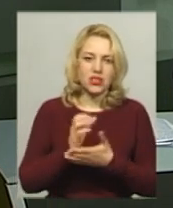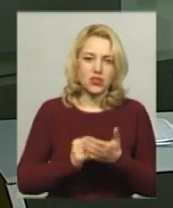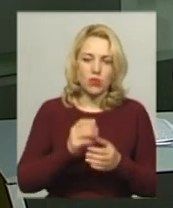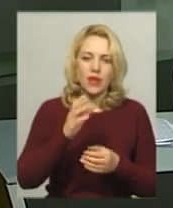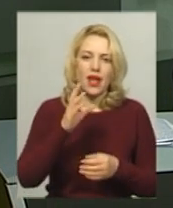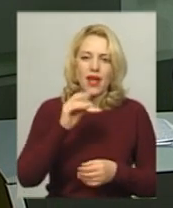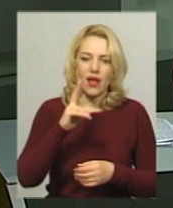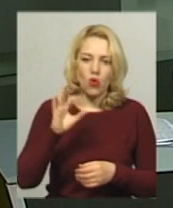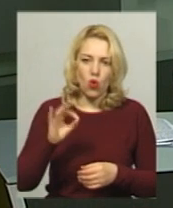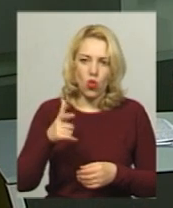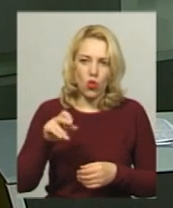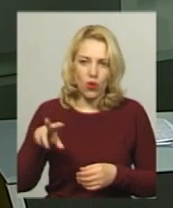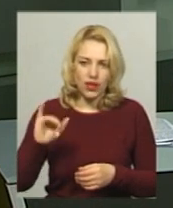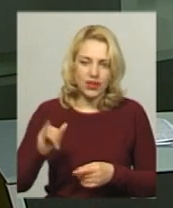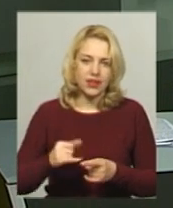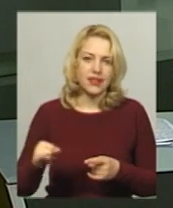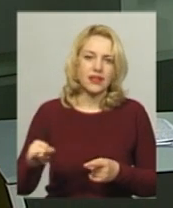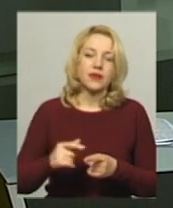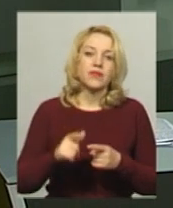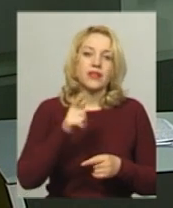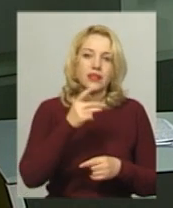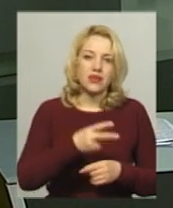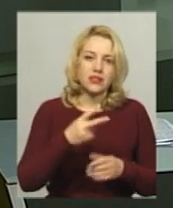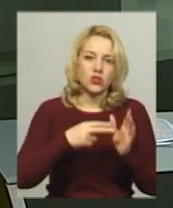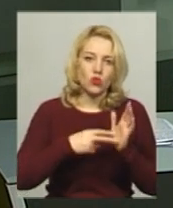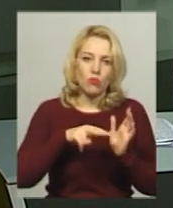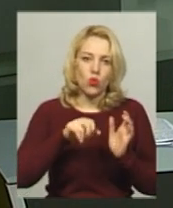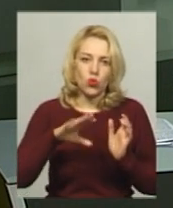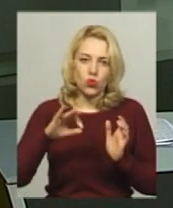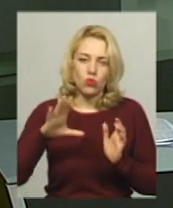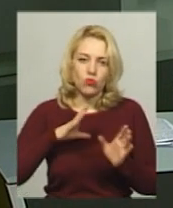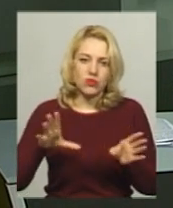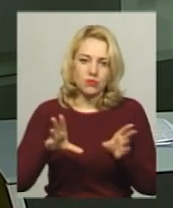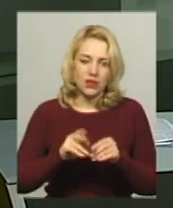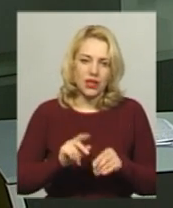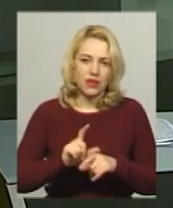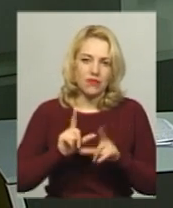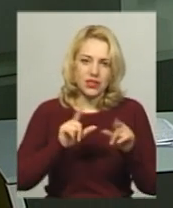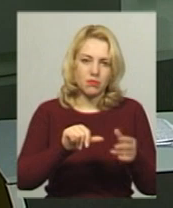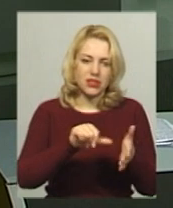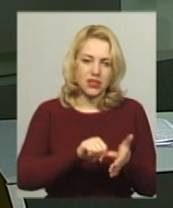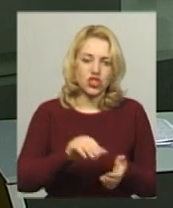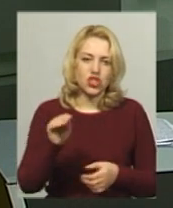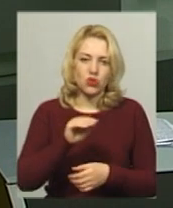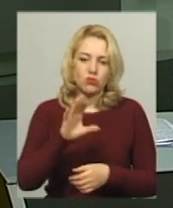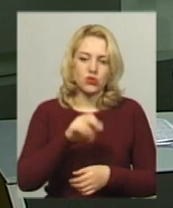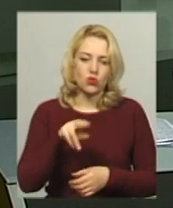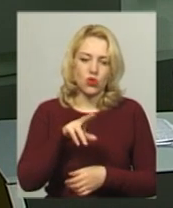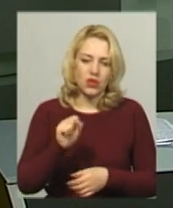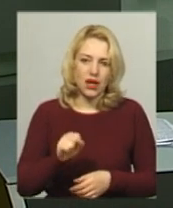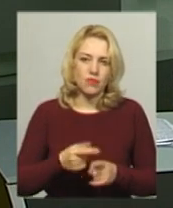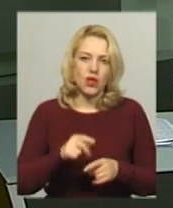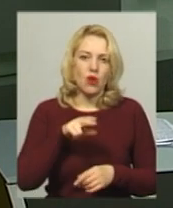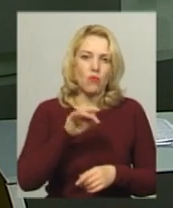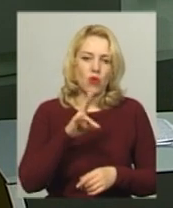Хмельницької облдержадміністрації Тетяни Дзюблюк, 27 лютого був спільний виїзд представників Житомирської ОДА, Полінської